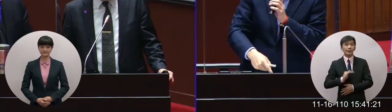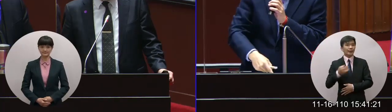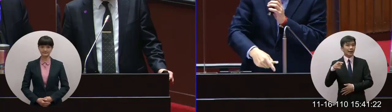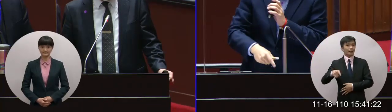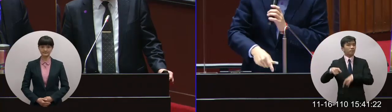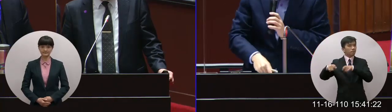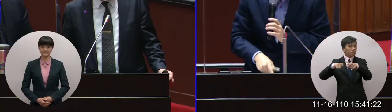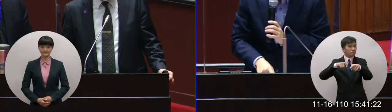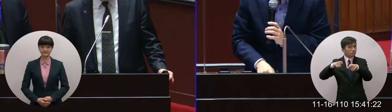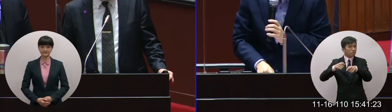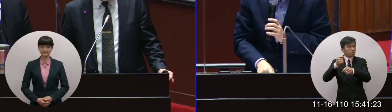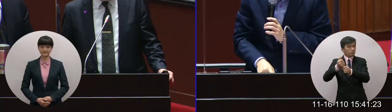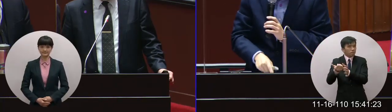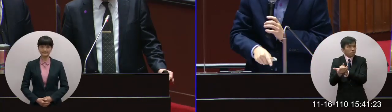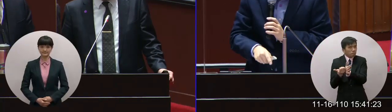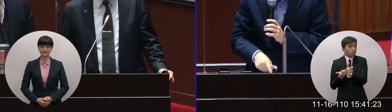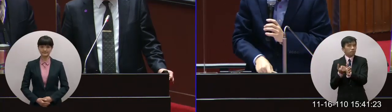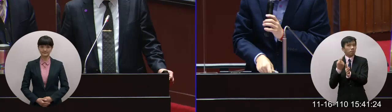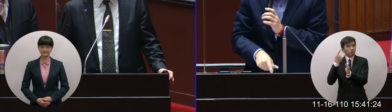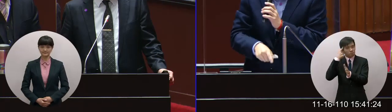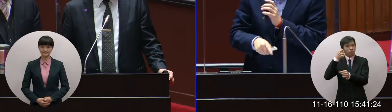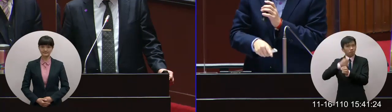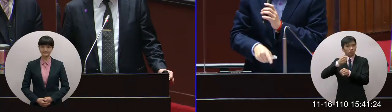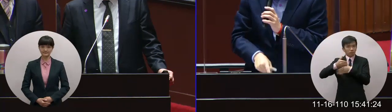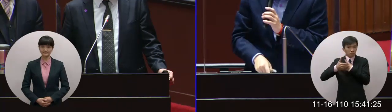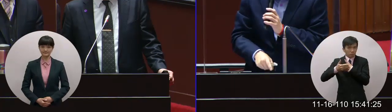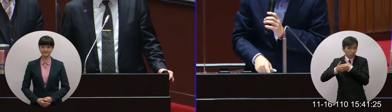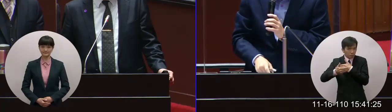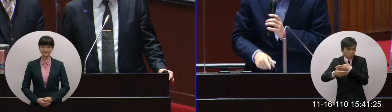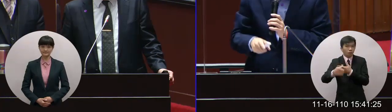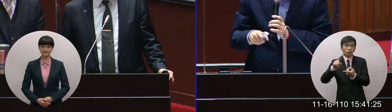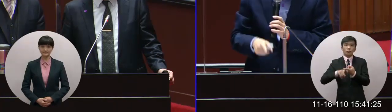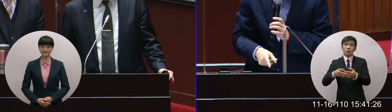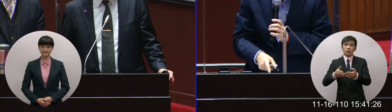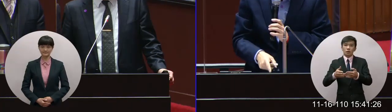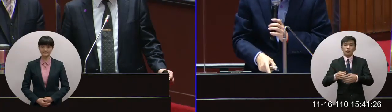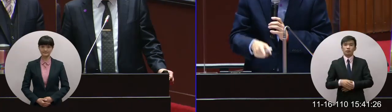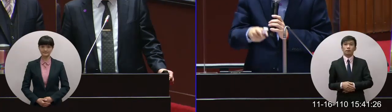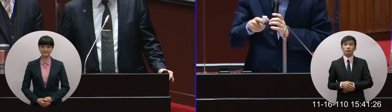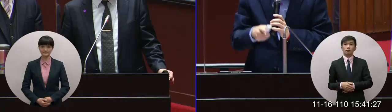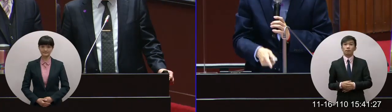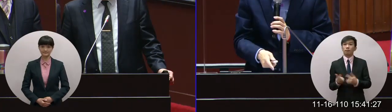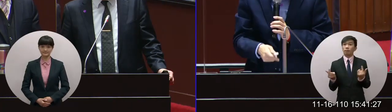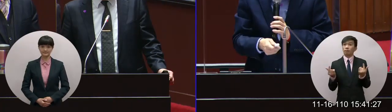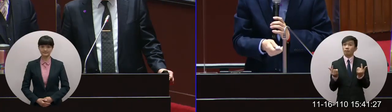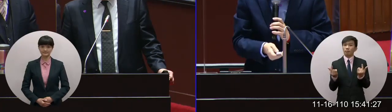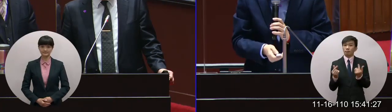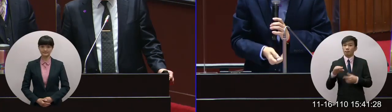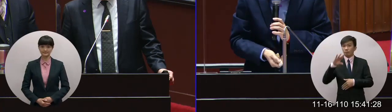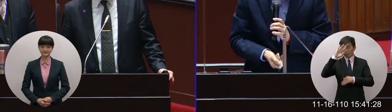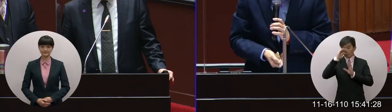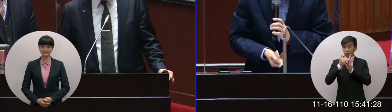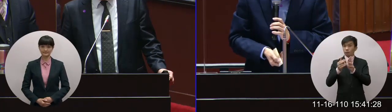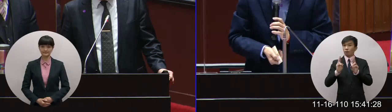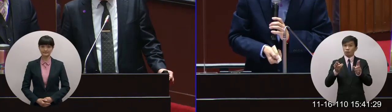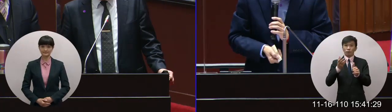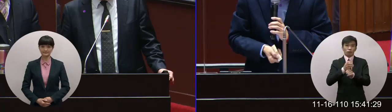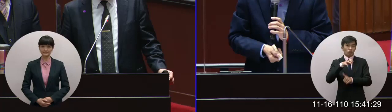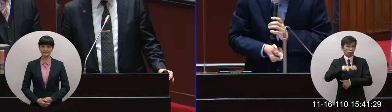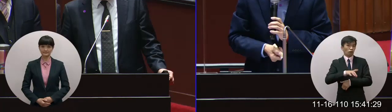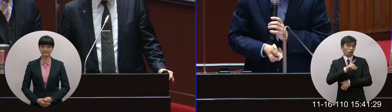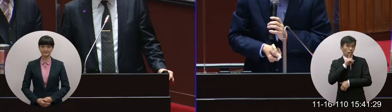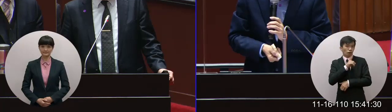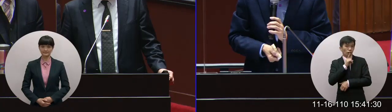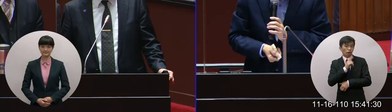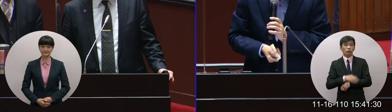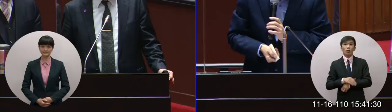的時候我覺得要踏實就是今天我們疾管署所說的我們針對於所有的病